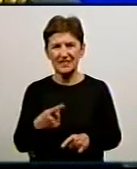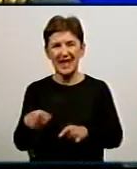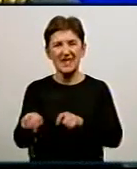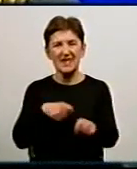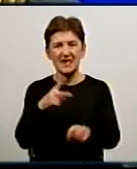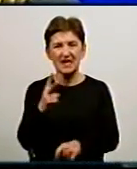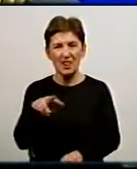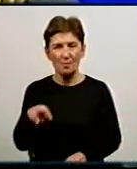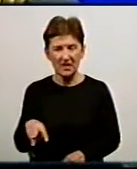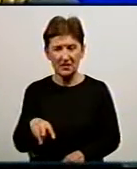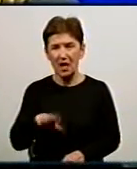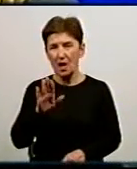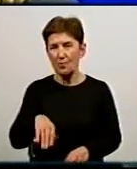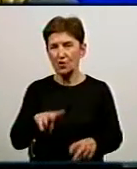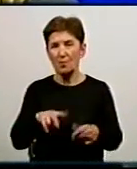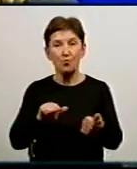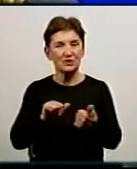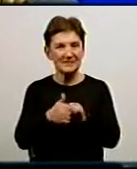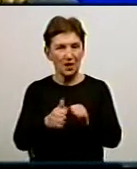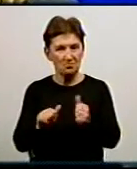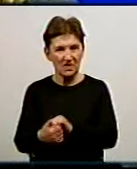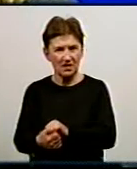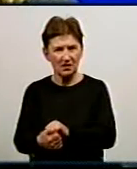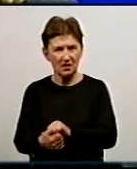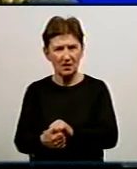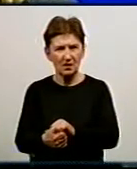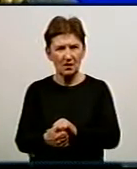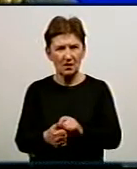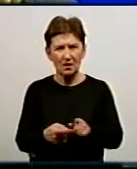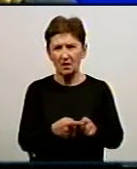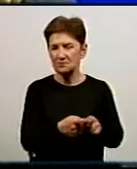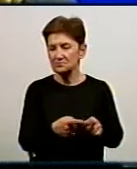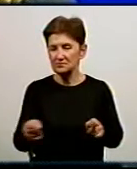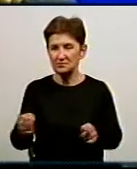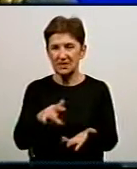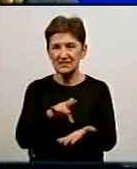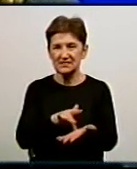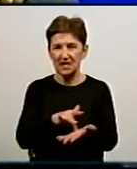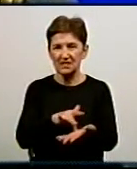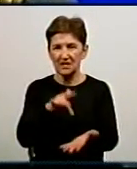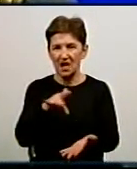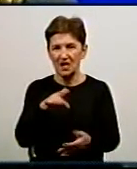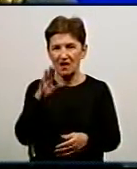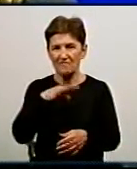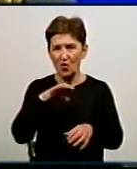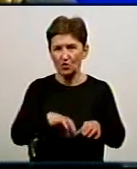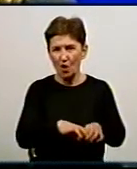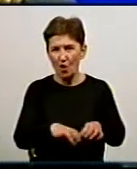потім розпочинаються роботи по заміні ділянки так званого центрального водогону, який